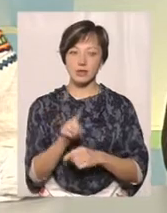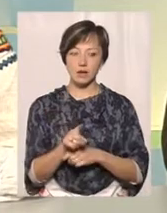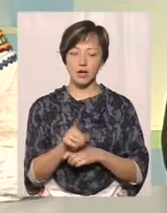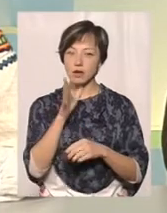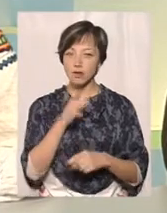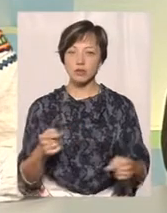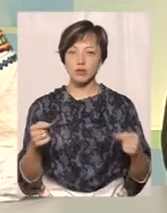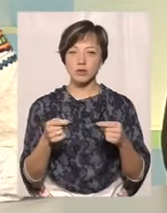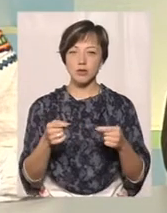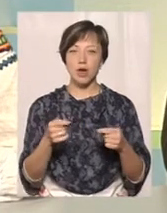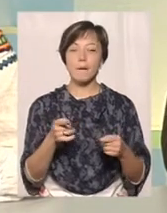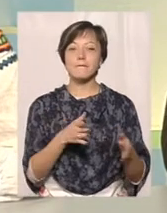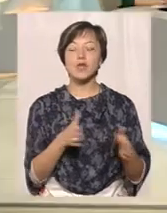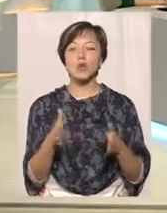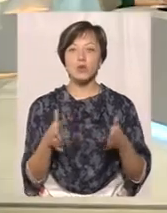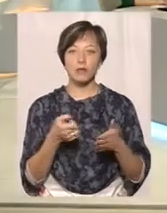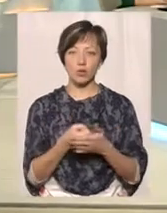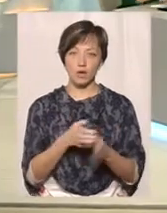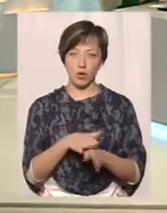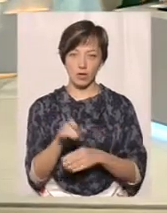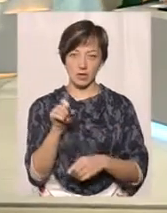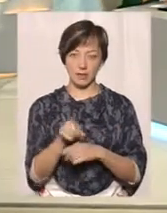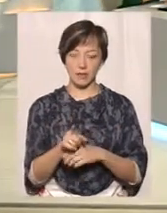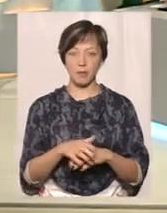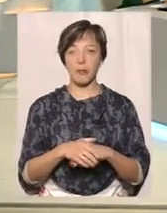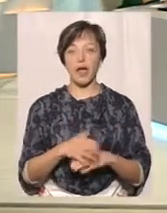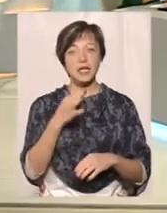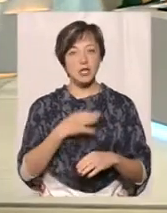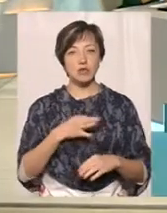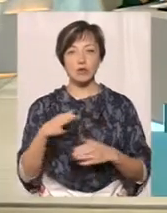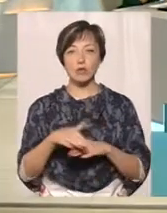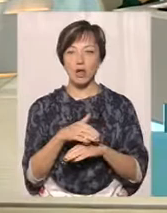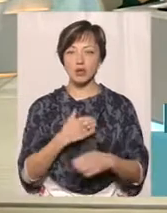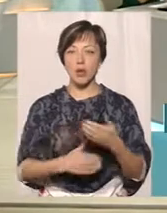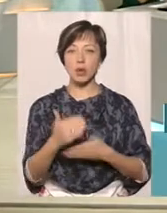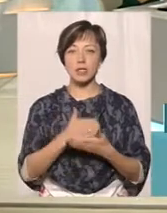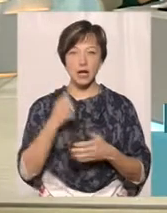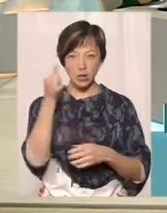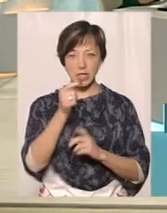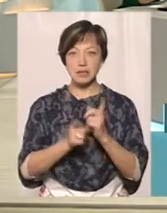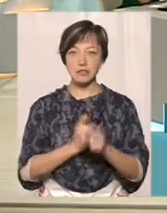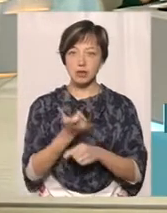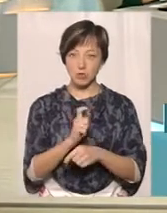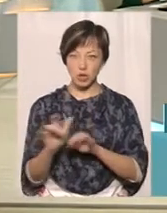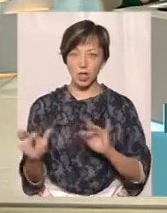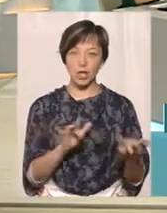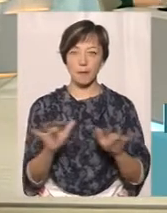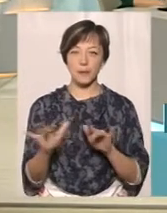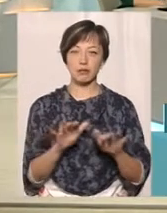в частності підготовки до виконання завдань. Скажи, будь ласка, в подовж останніх років ці зміни більш динамічні?